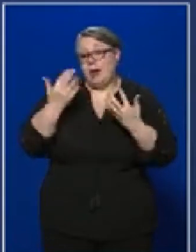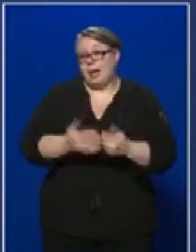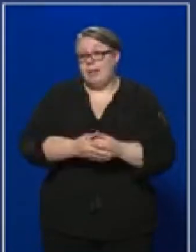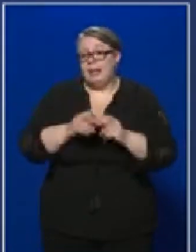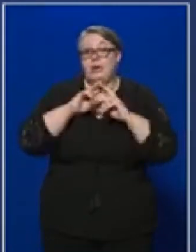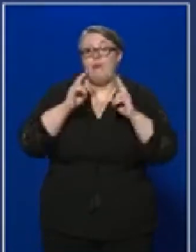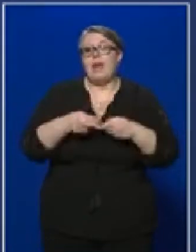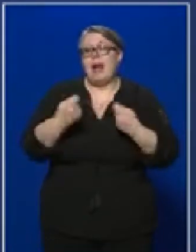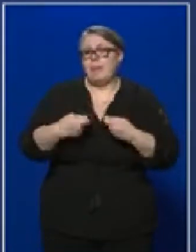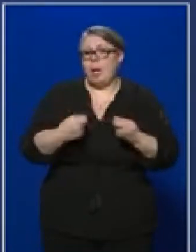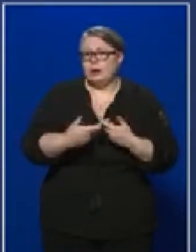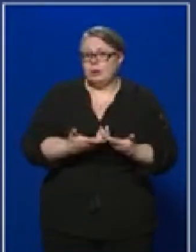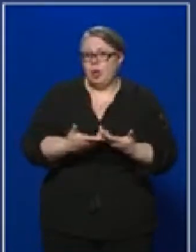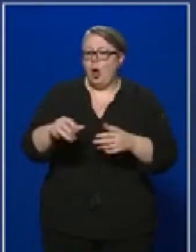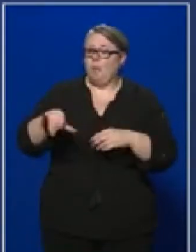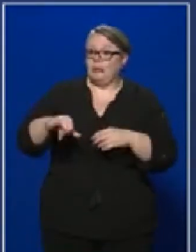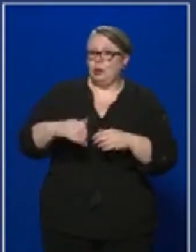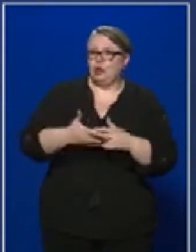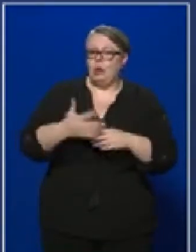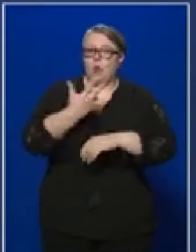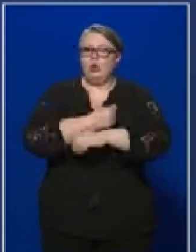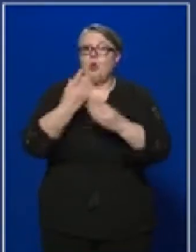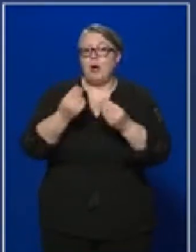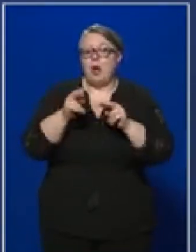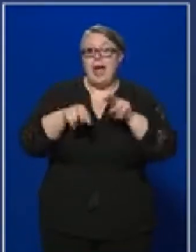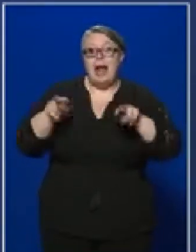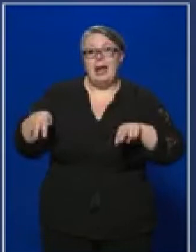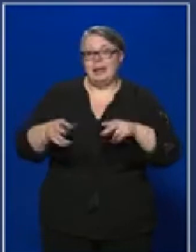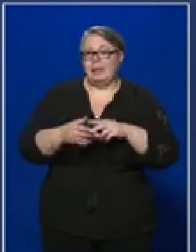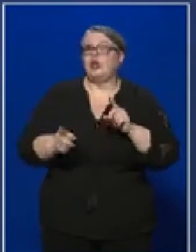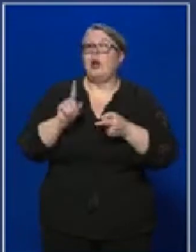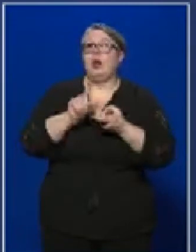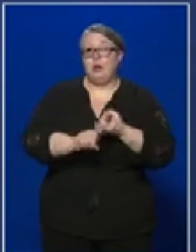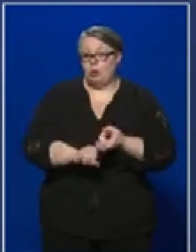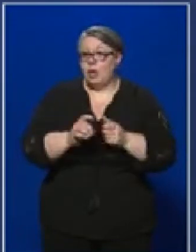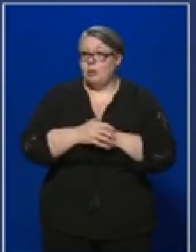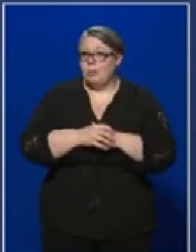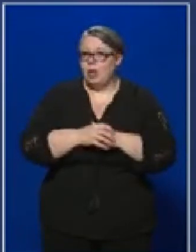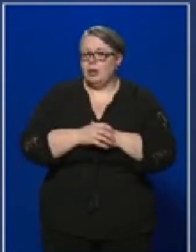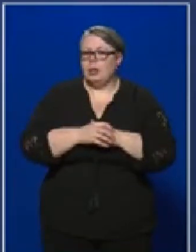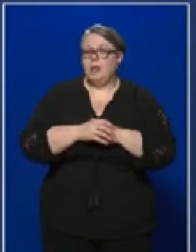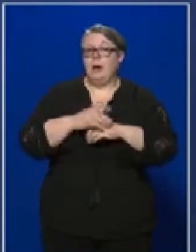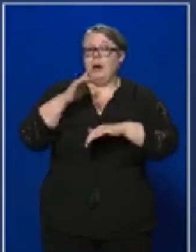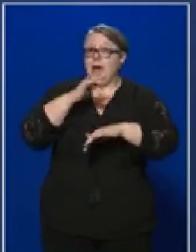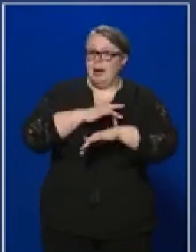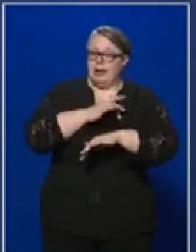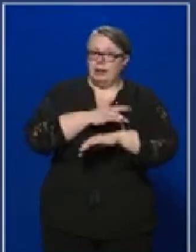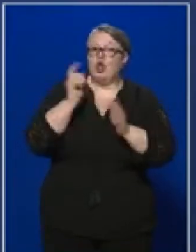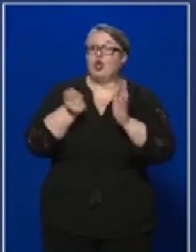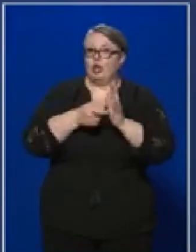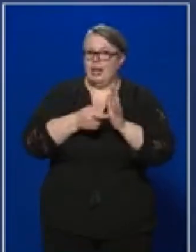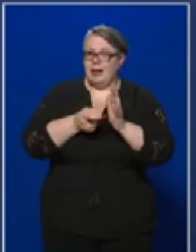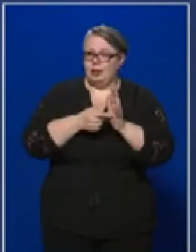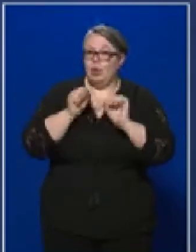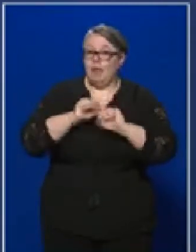világpiactól a biztonságos oltóanyag ellátás vonatkozásában. Érinti ez a kötelező